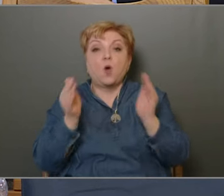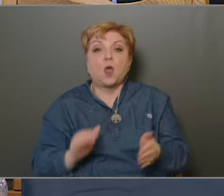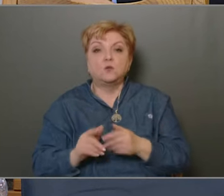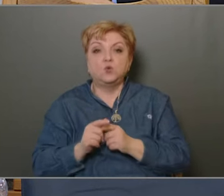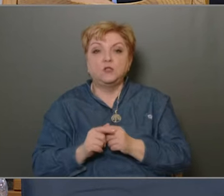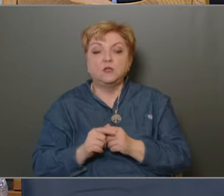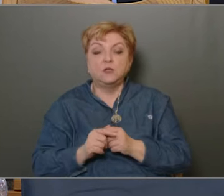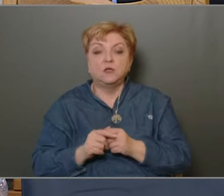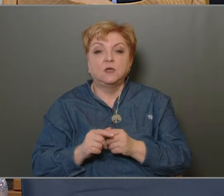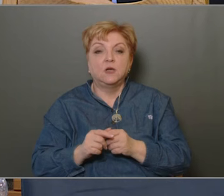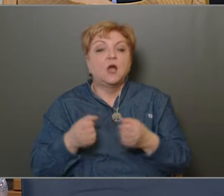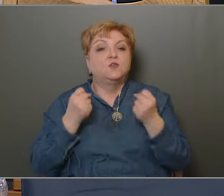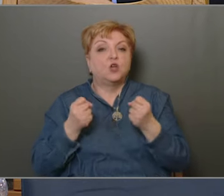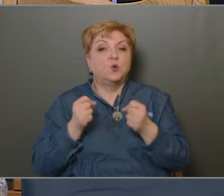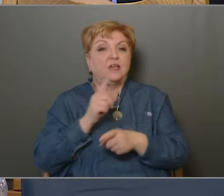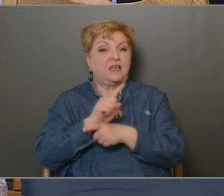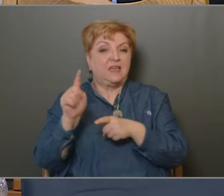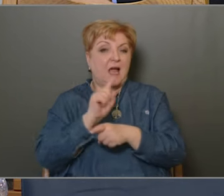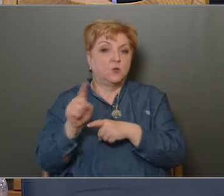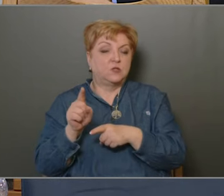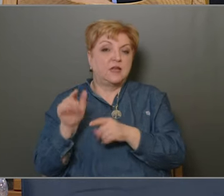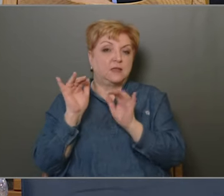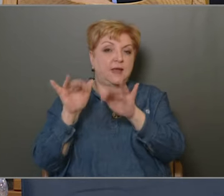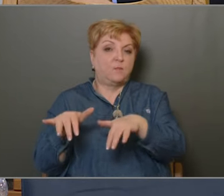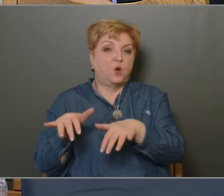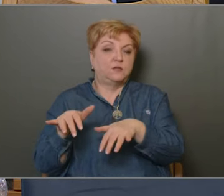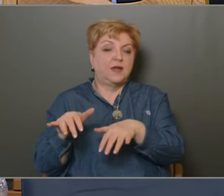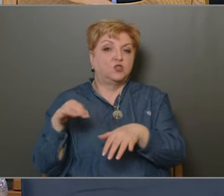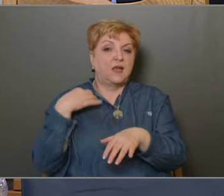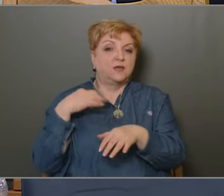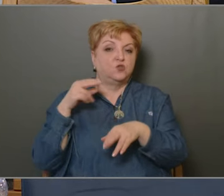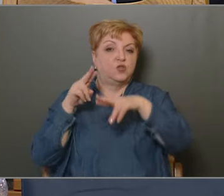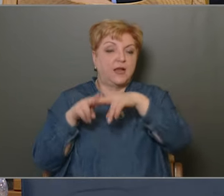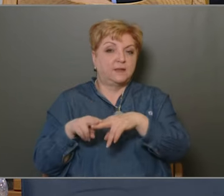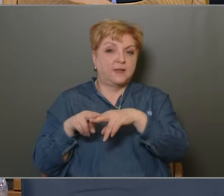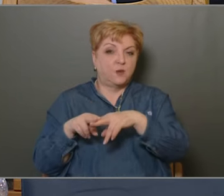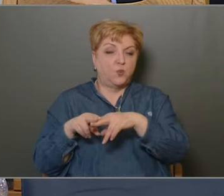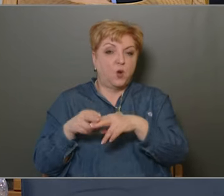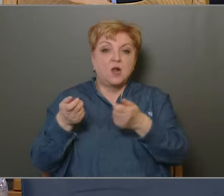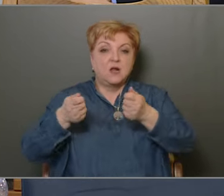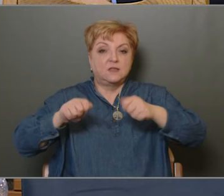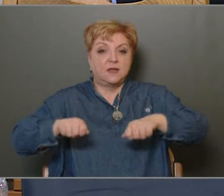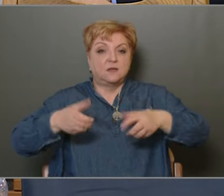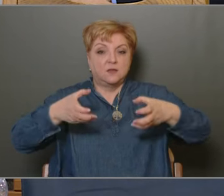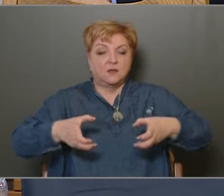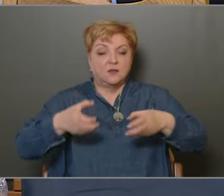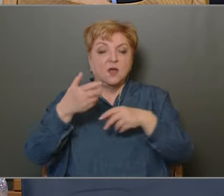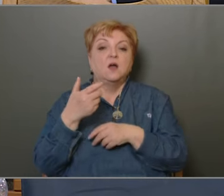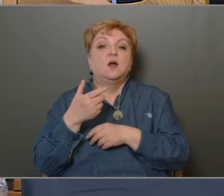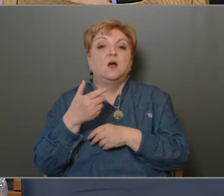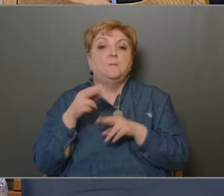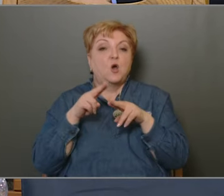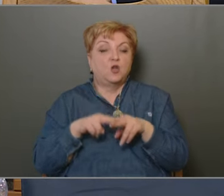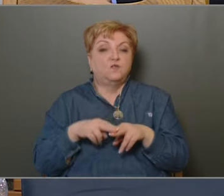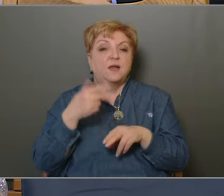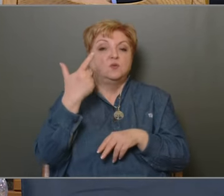hiányozna biztos ez a támogatása az egészségügyi ellátórendszerünkből. Az árszámadás része a maradvány. 24,3